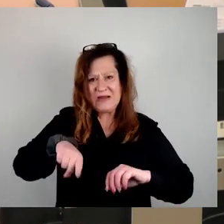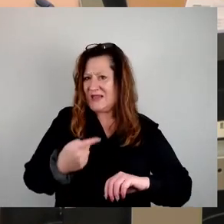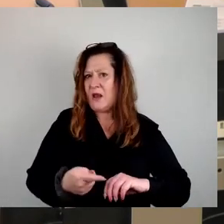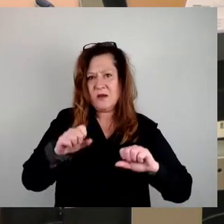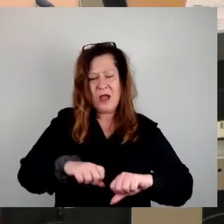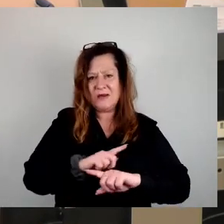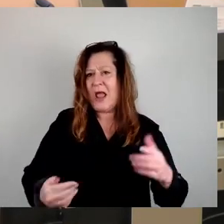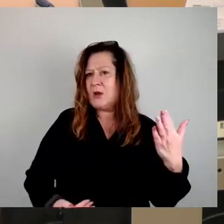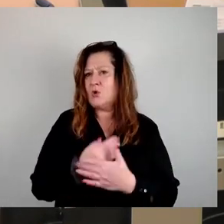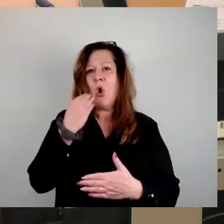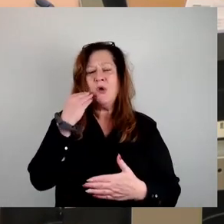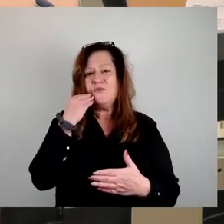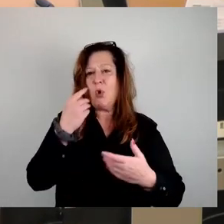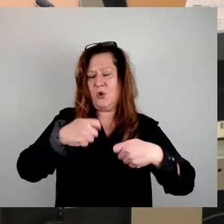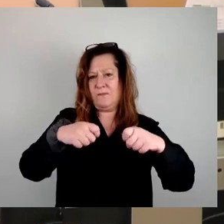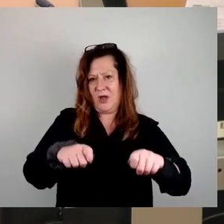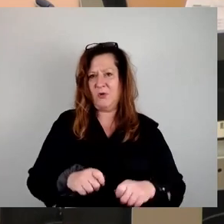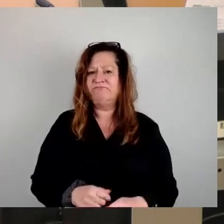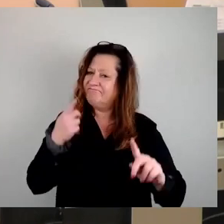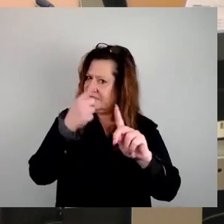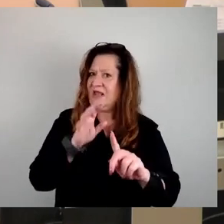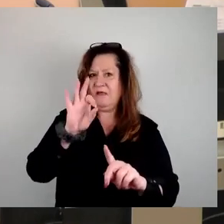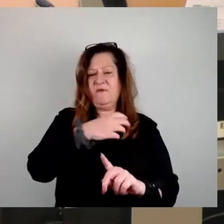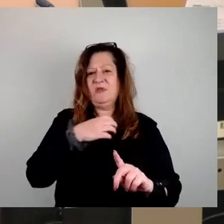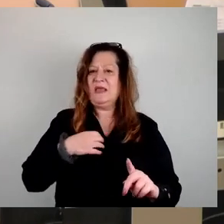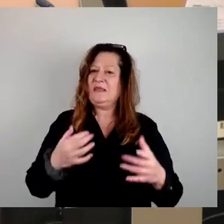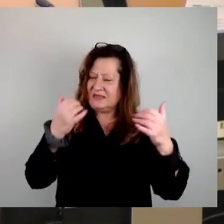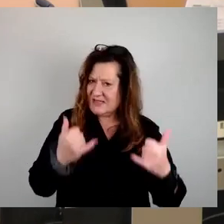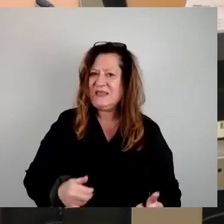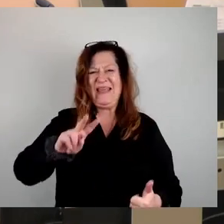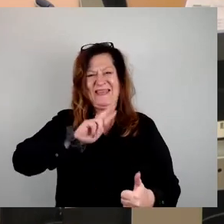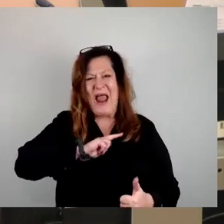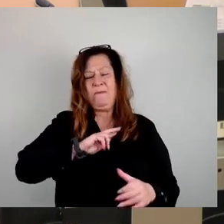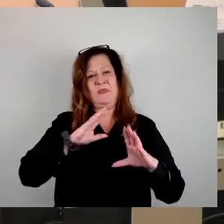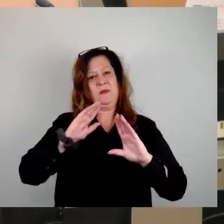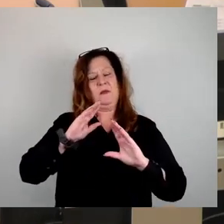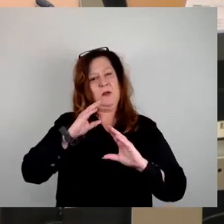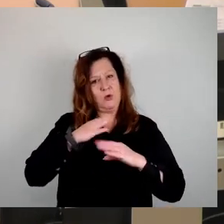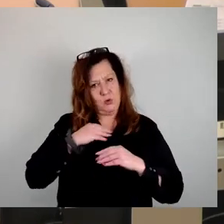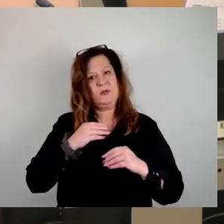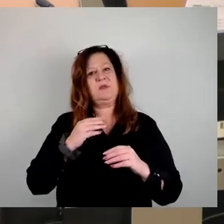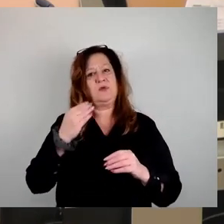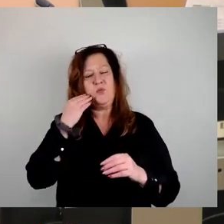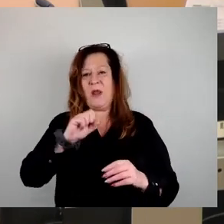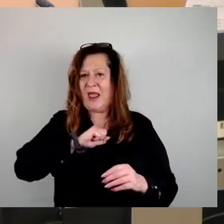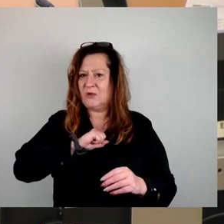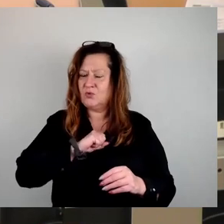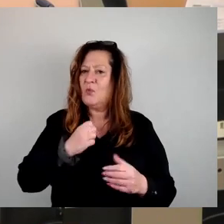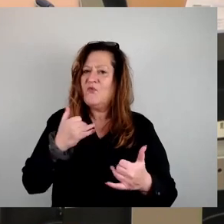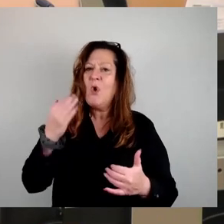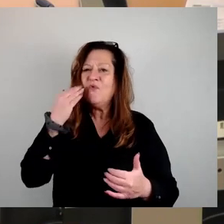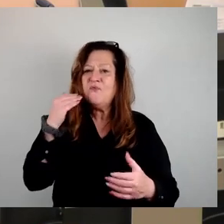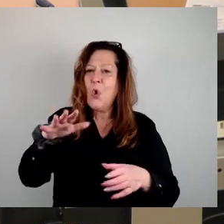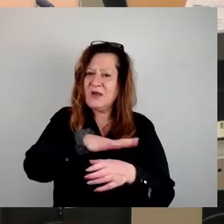Dresden. Also lassen Sie uns ein Zeichen setzen für selbstgenutztes Wohneigentum, für durchmischte Wohngebiete und stimmen Sie